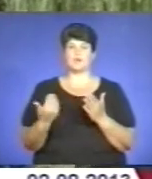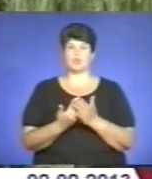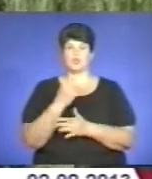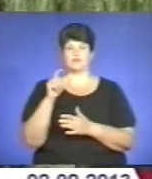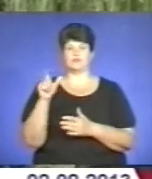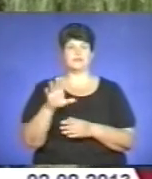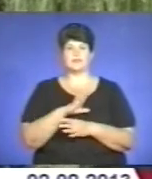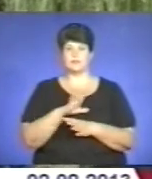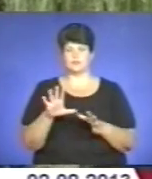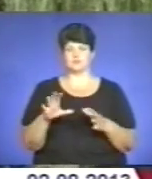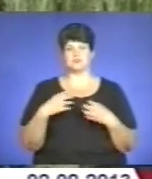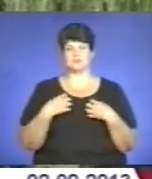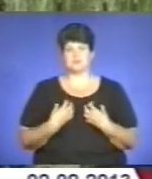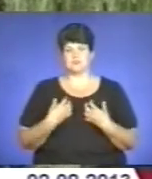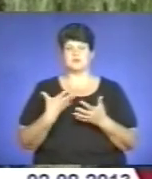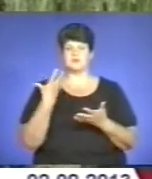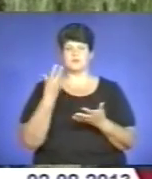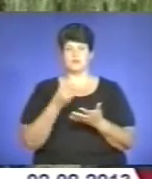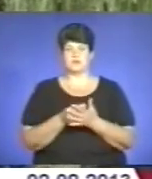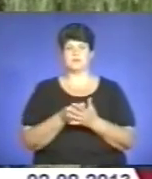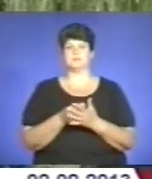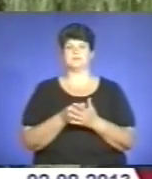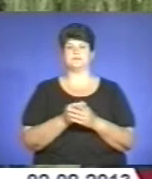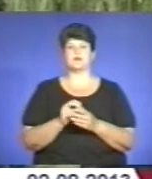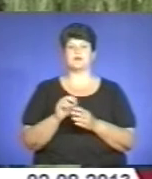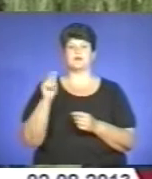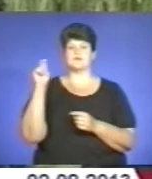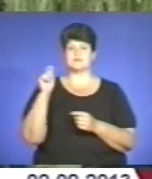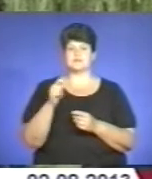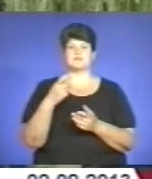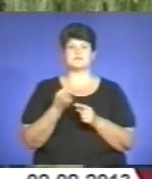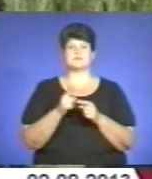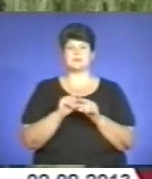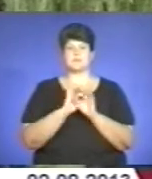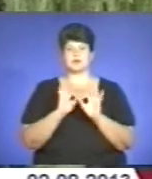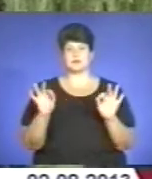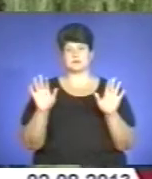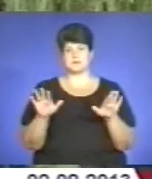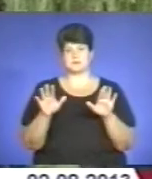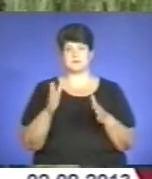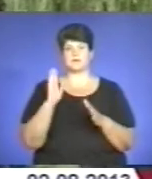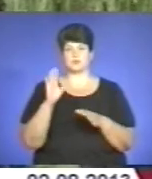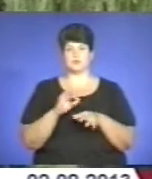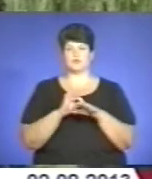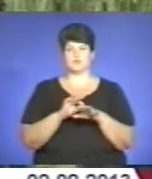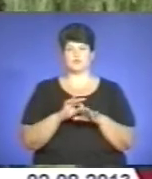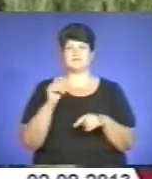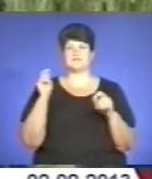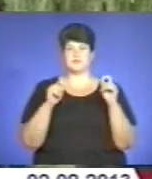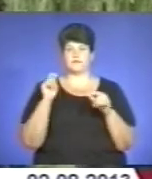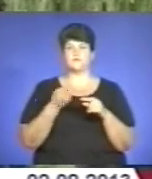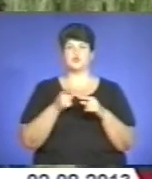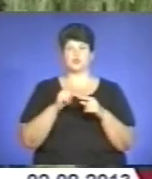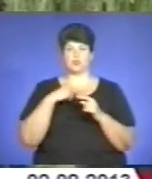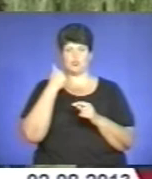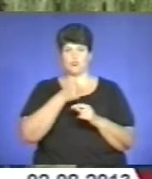впевнений, розчаровані своїм візитом у це прекрасне місце, де відбувається фестиваль. Адже цього року